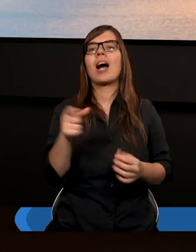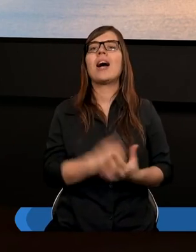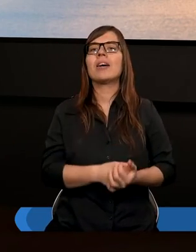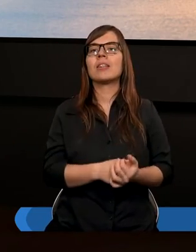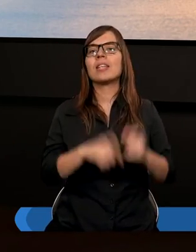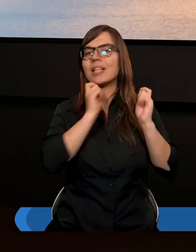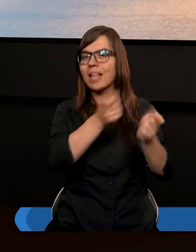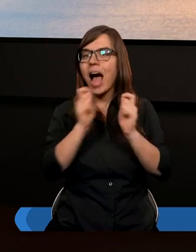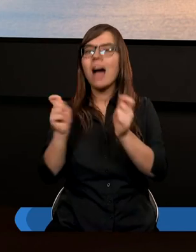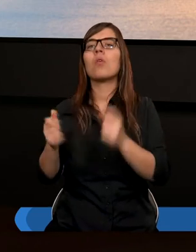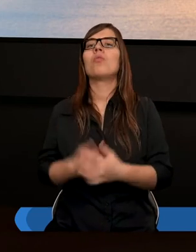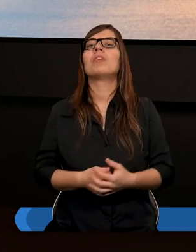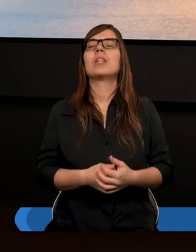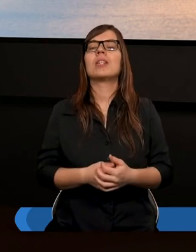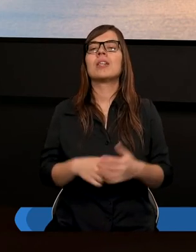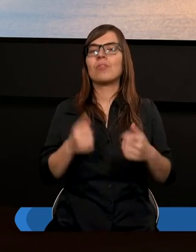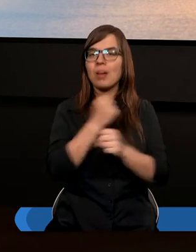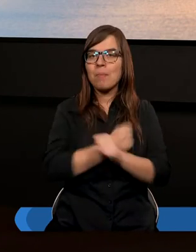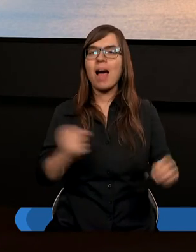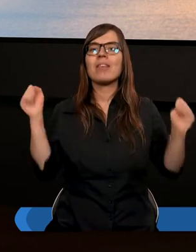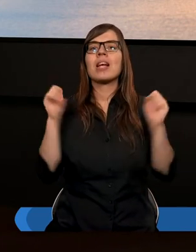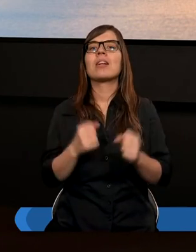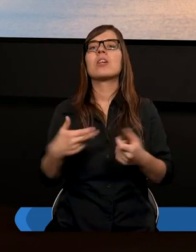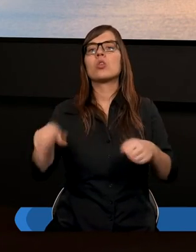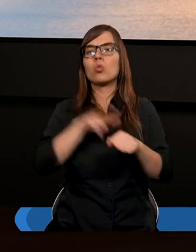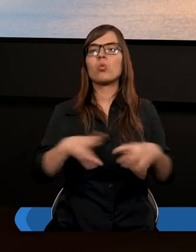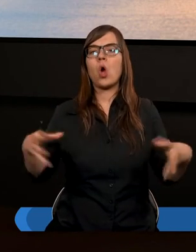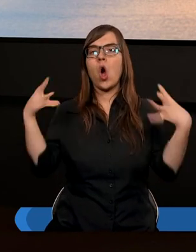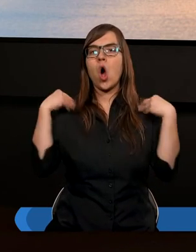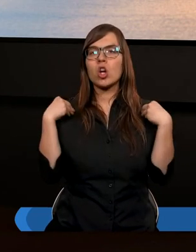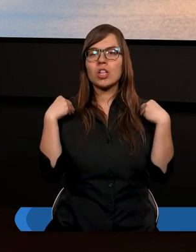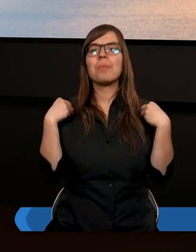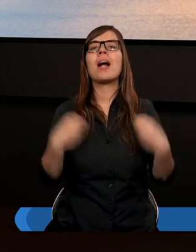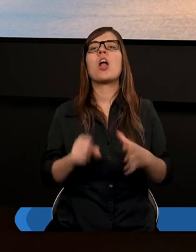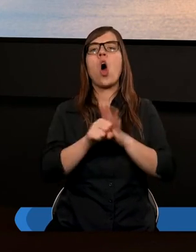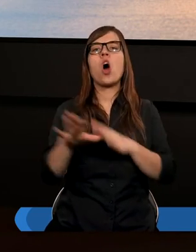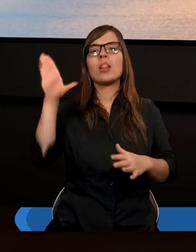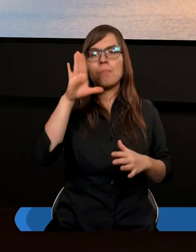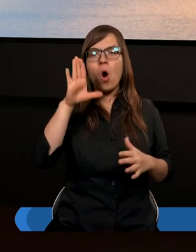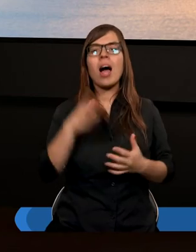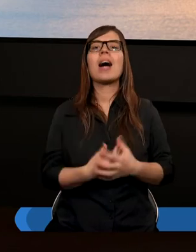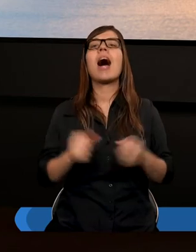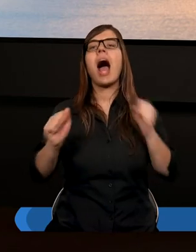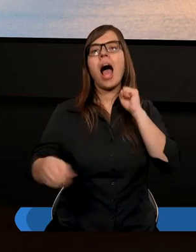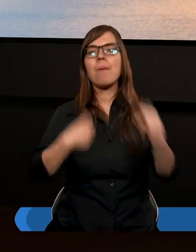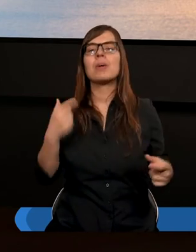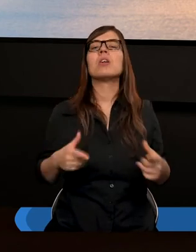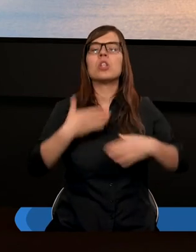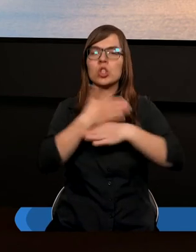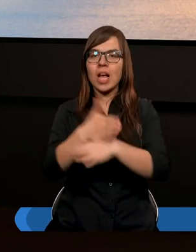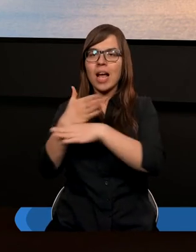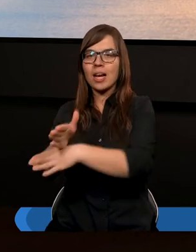darów darów zbawienia które otrzymaliśmy od Pana abyśmy się